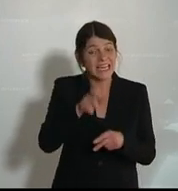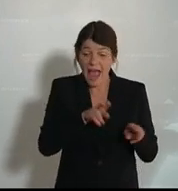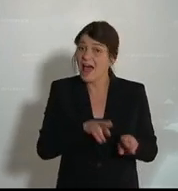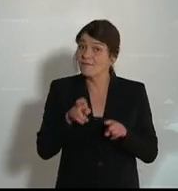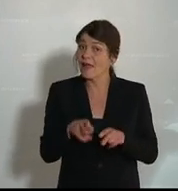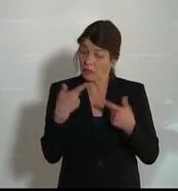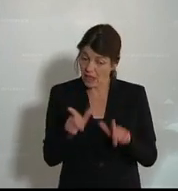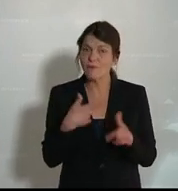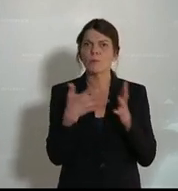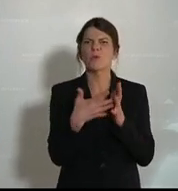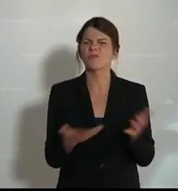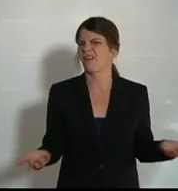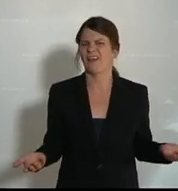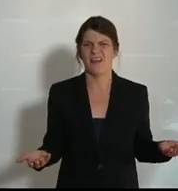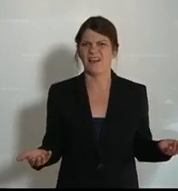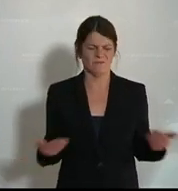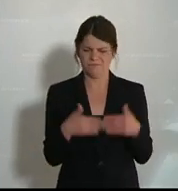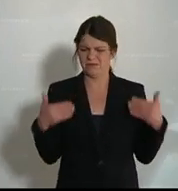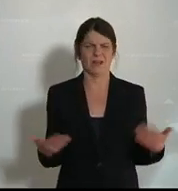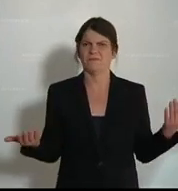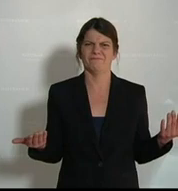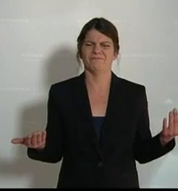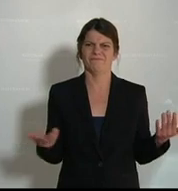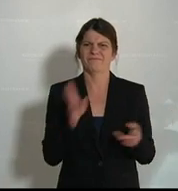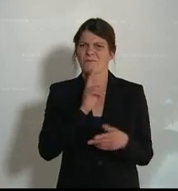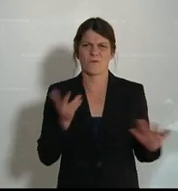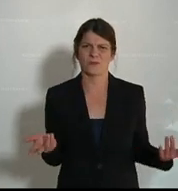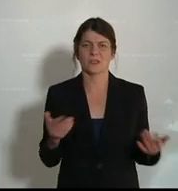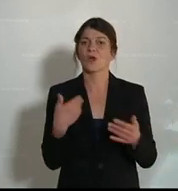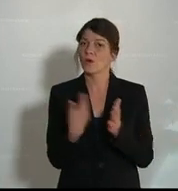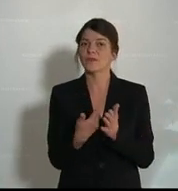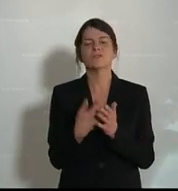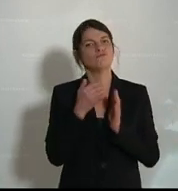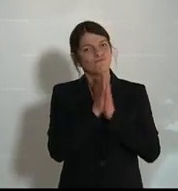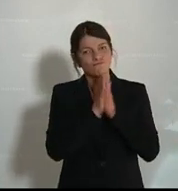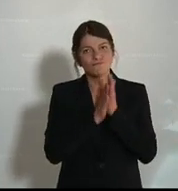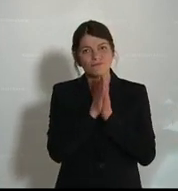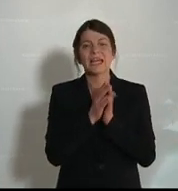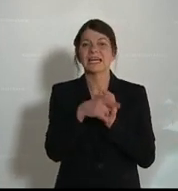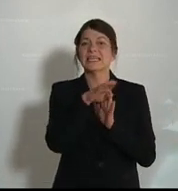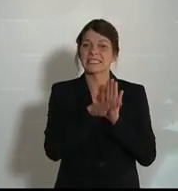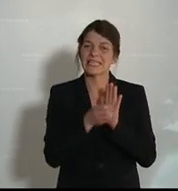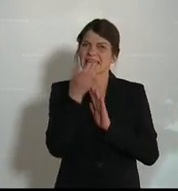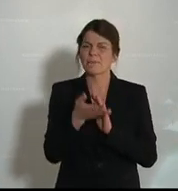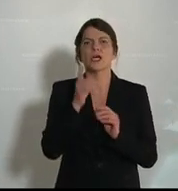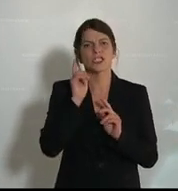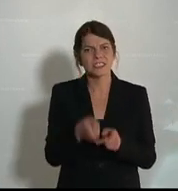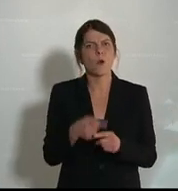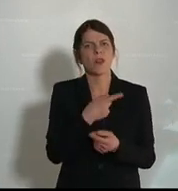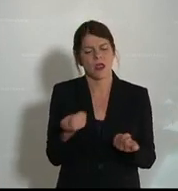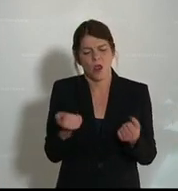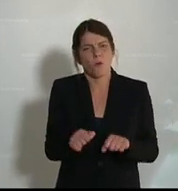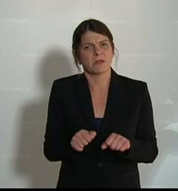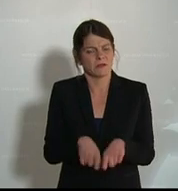überprüfen. Also das mutet ein wenig absurd an und hier wäre ein Ersuchen an den Gesetzgeber, eine entsprechende